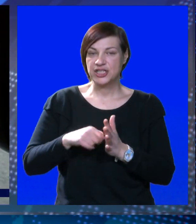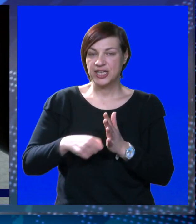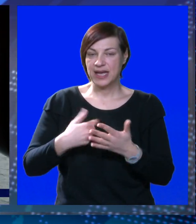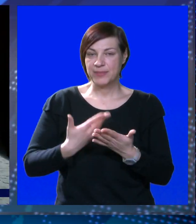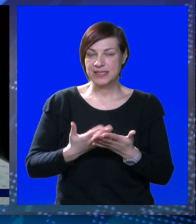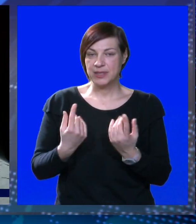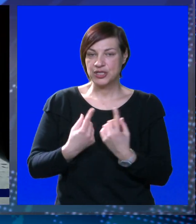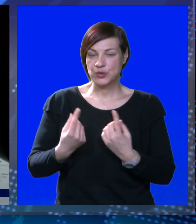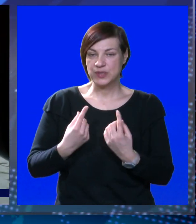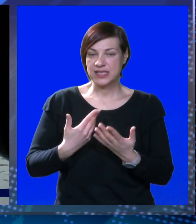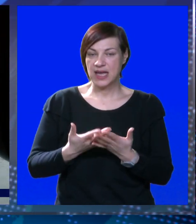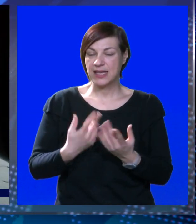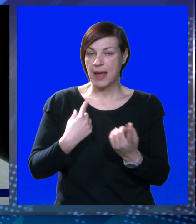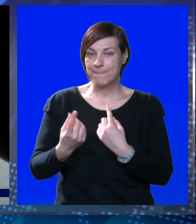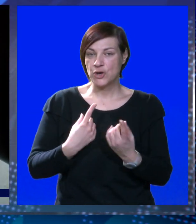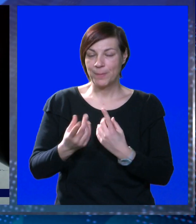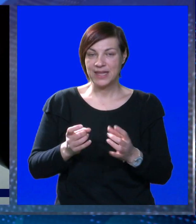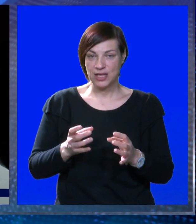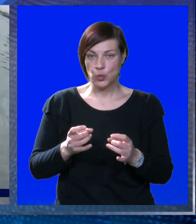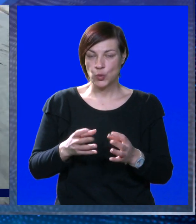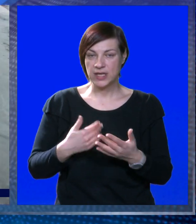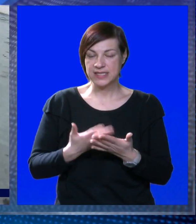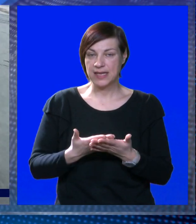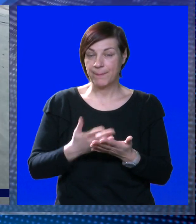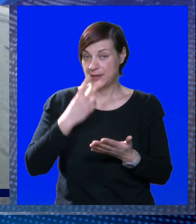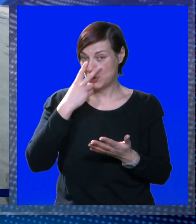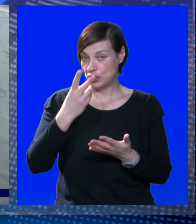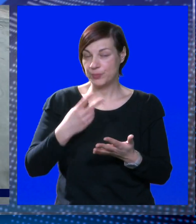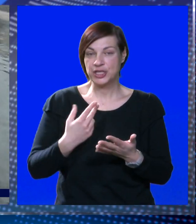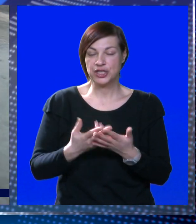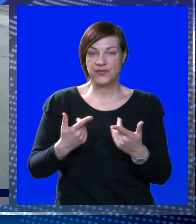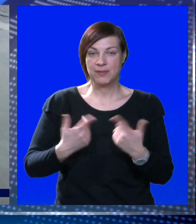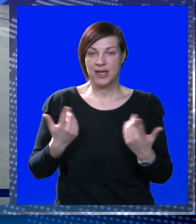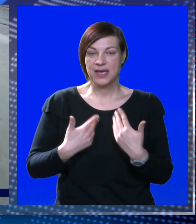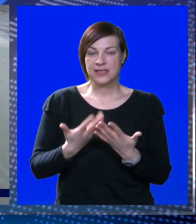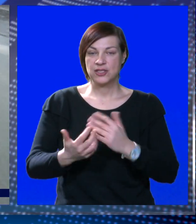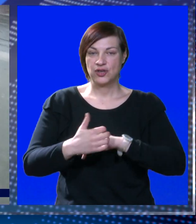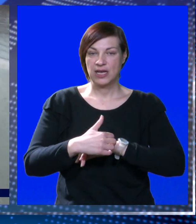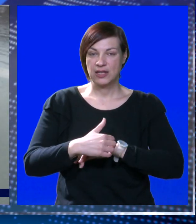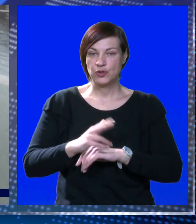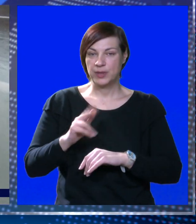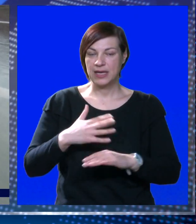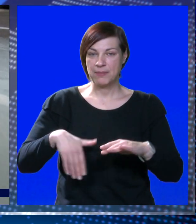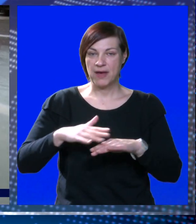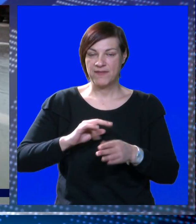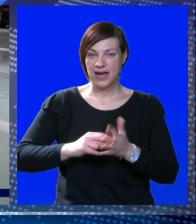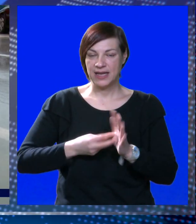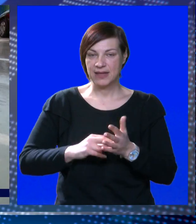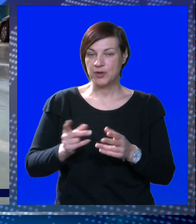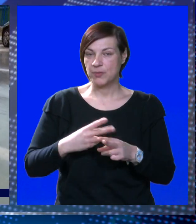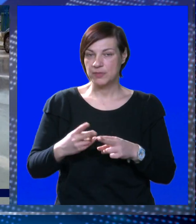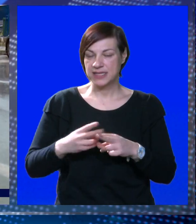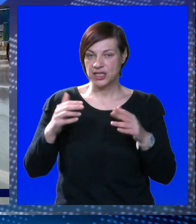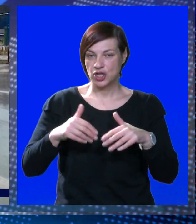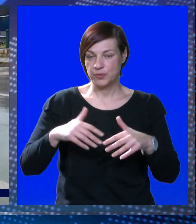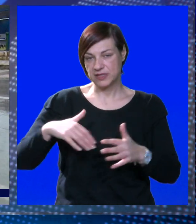Naše kamere zabilježile su stanje na nekim od najprometnijih ulica. A prema onome što vidimo, jasno je kako Dubrovnik i dalje ima veliki problem